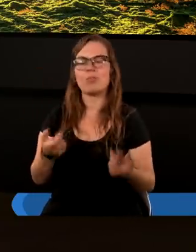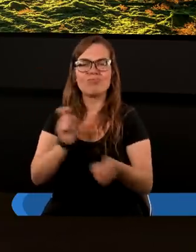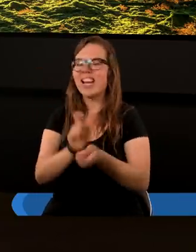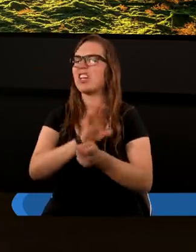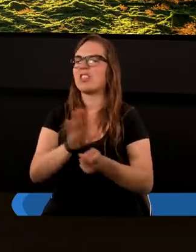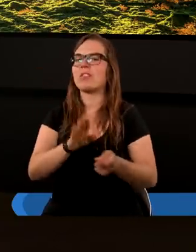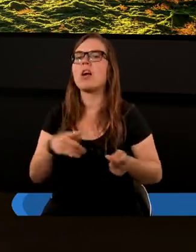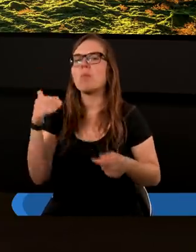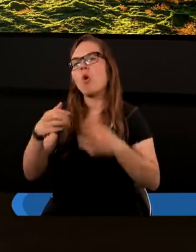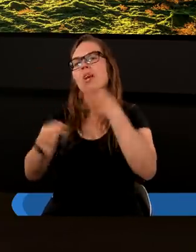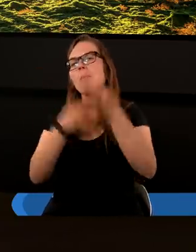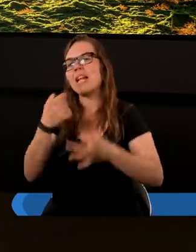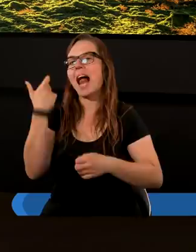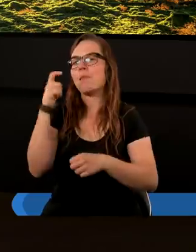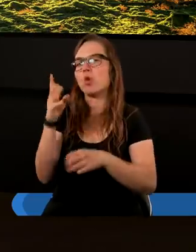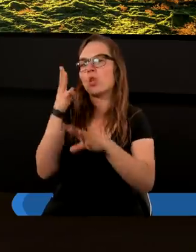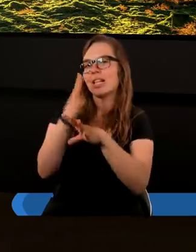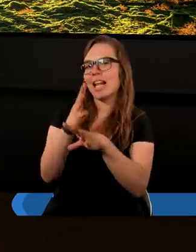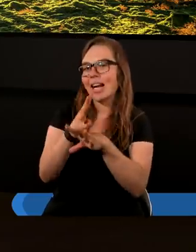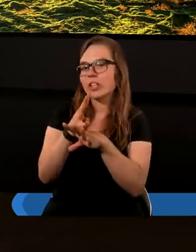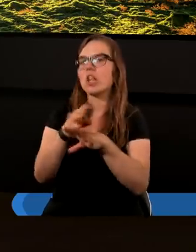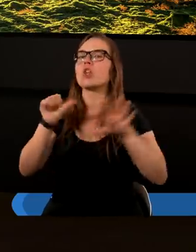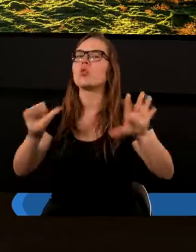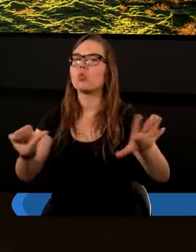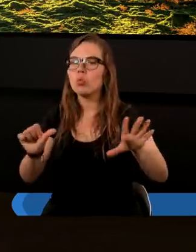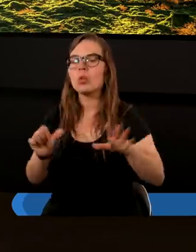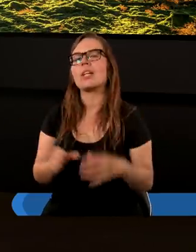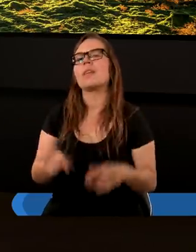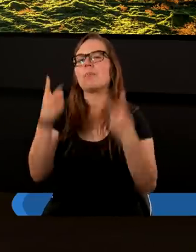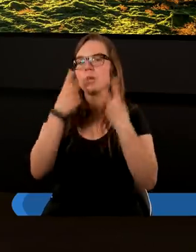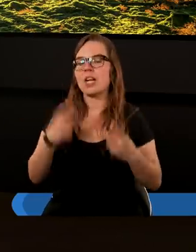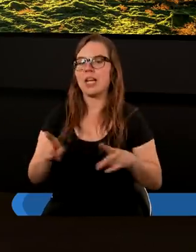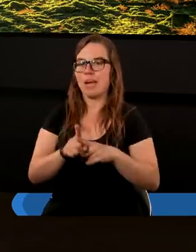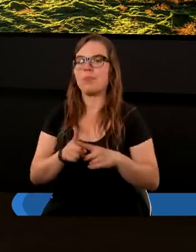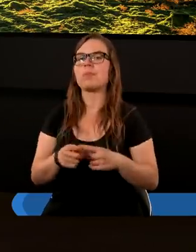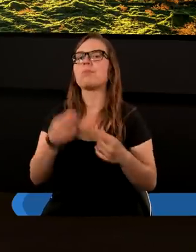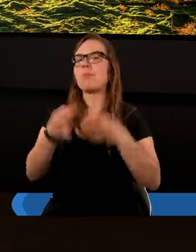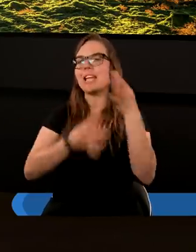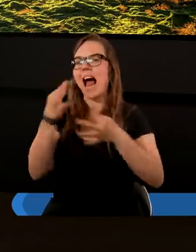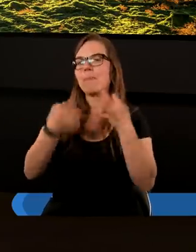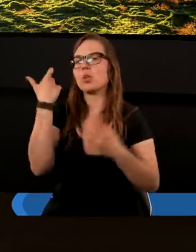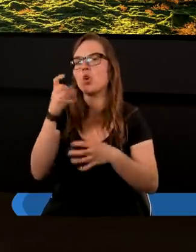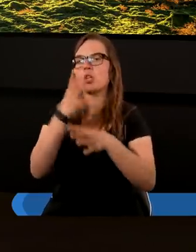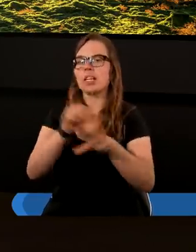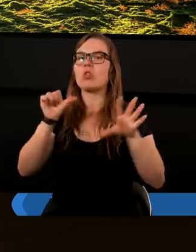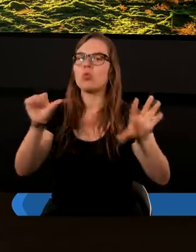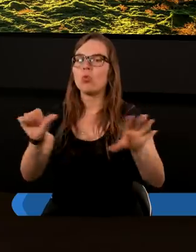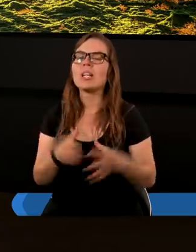Może w psalmie 146 przeczytajmy. Psalm 146